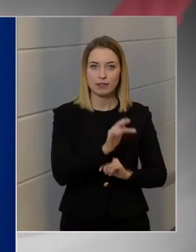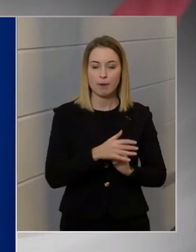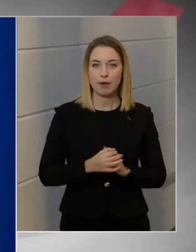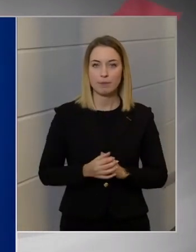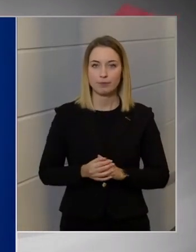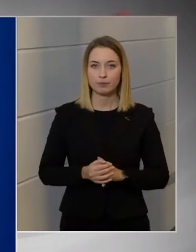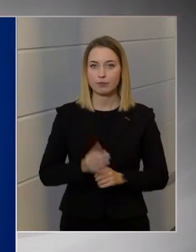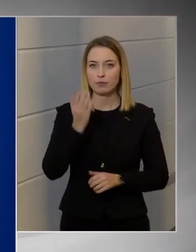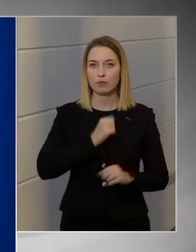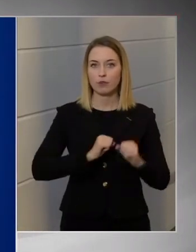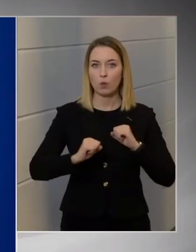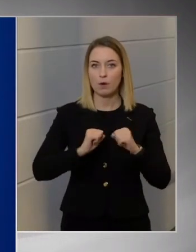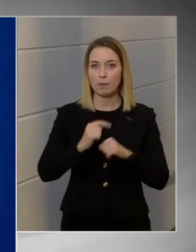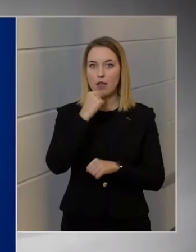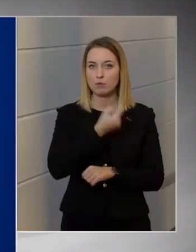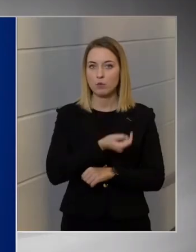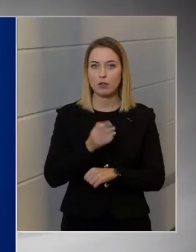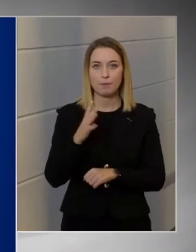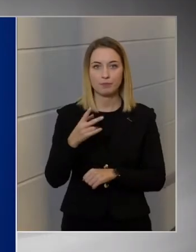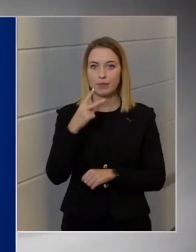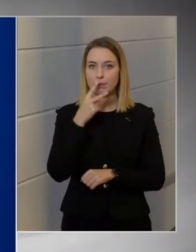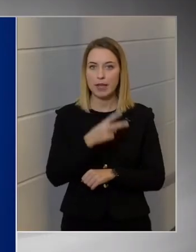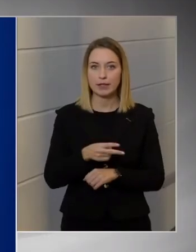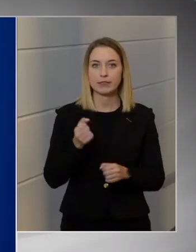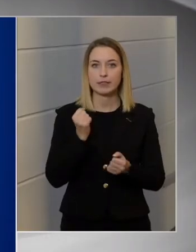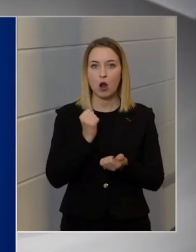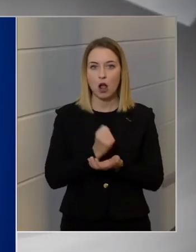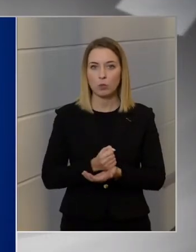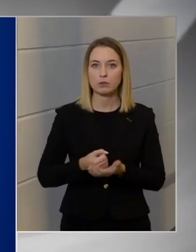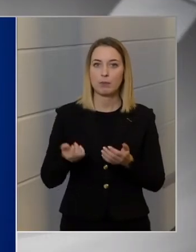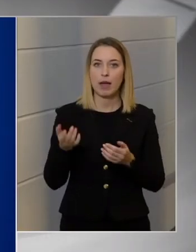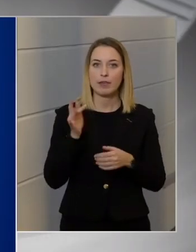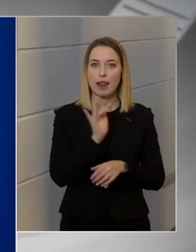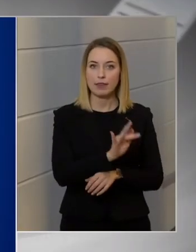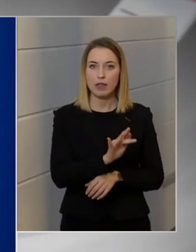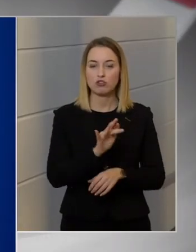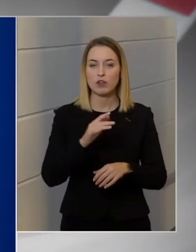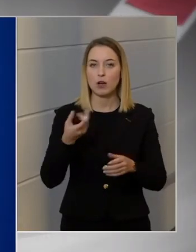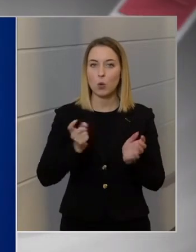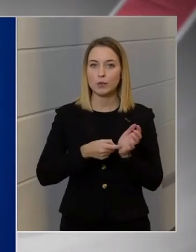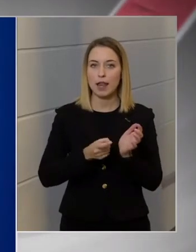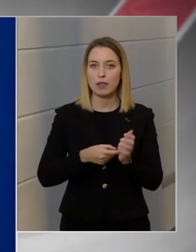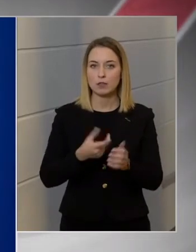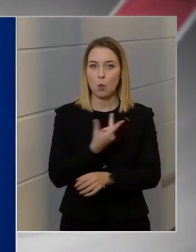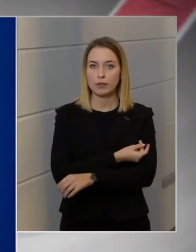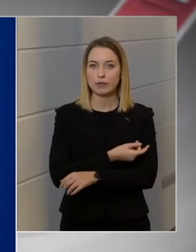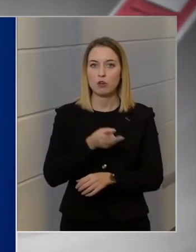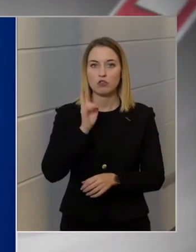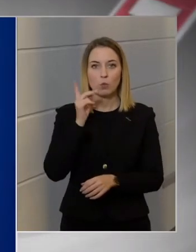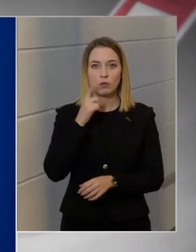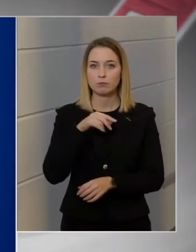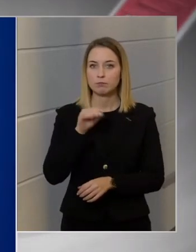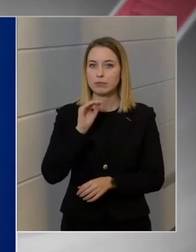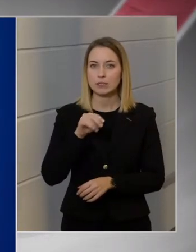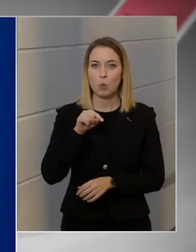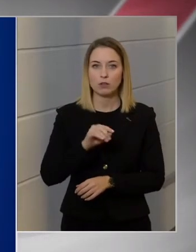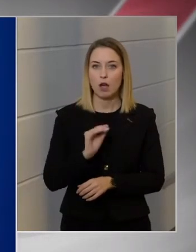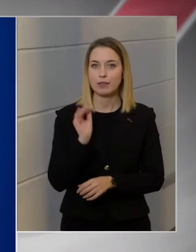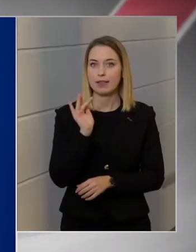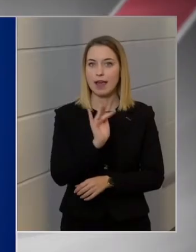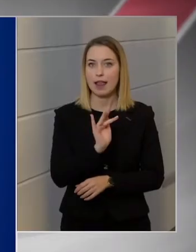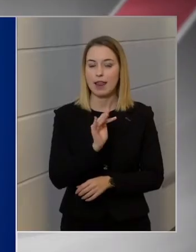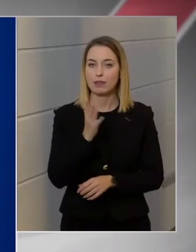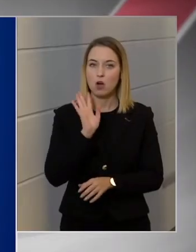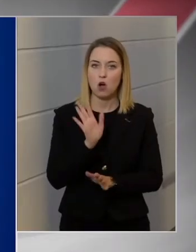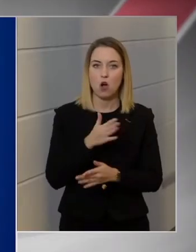Hogyha a kormány azt mondta, hogy nem tekinti alkotmányjelenesnek a kötelező oltást, akkor mi szólt az ellen, hogy akár